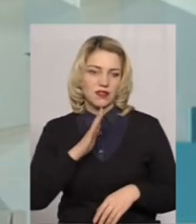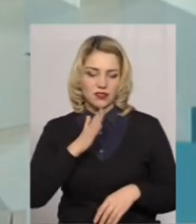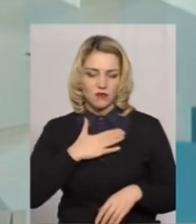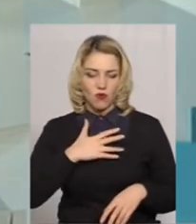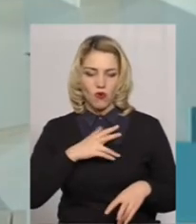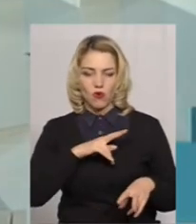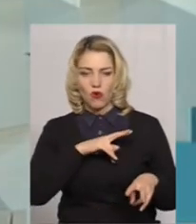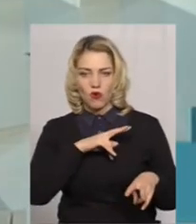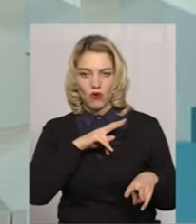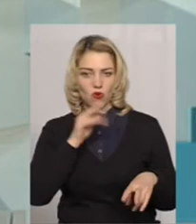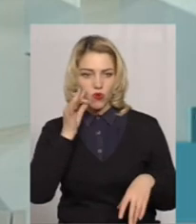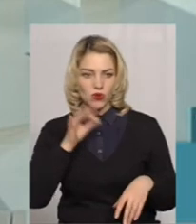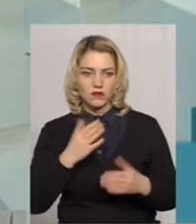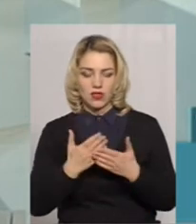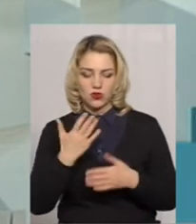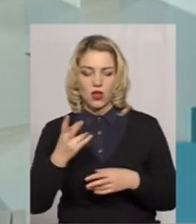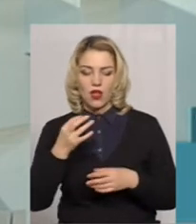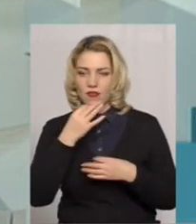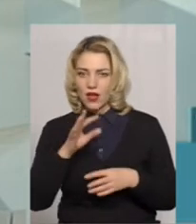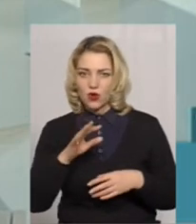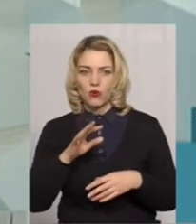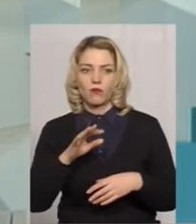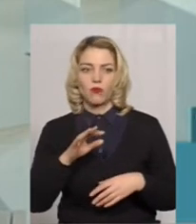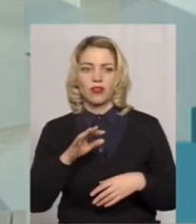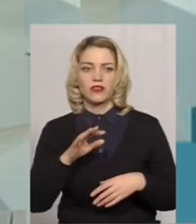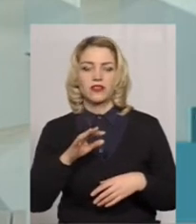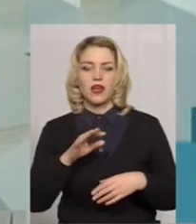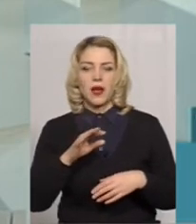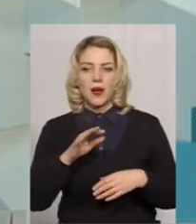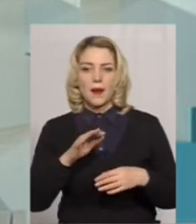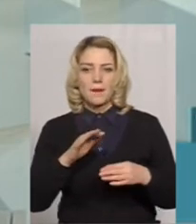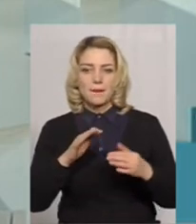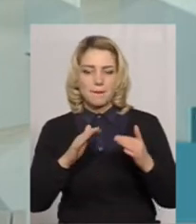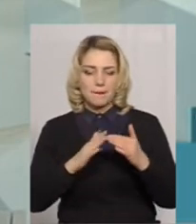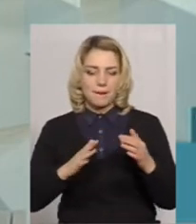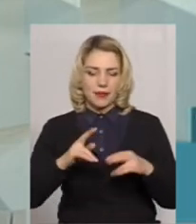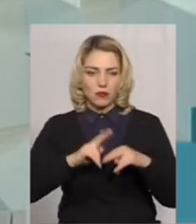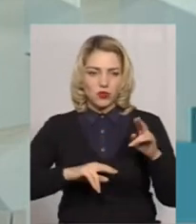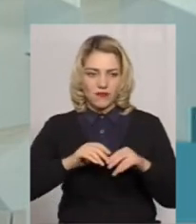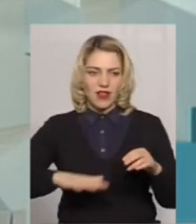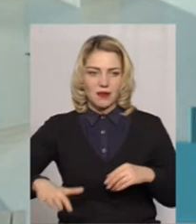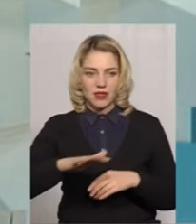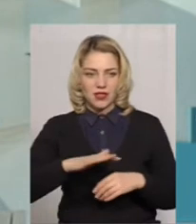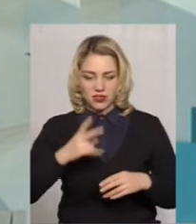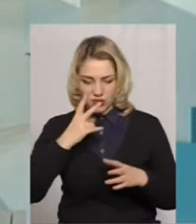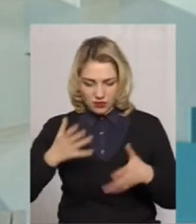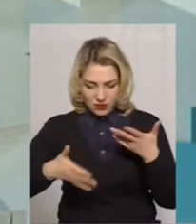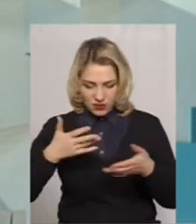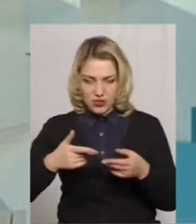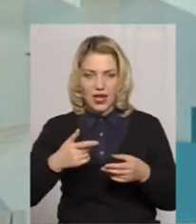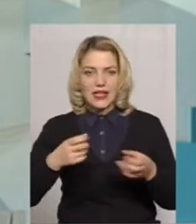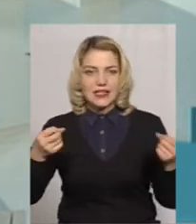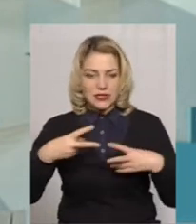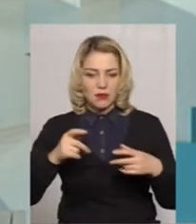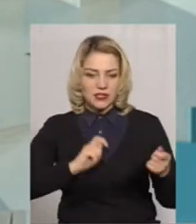перевірку, на любий будівельний майданчик, піднімаєш картки обліку видачі спецодягу, спецодяг був виданий працівнику,